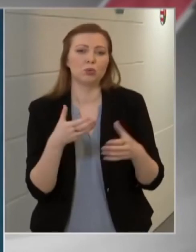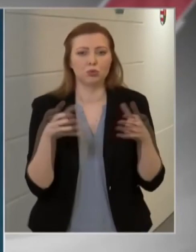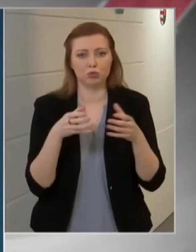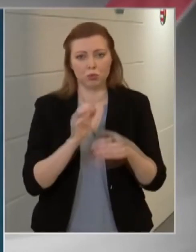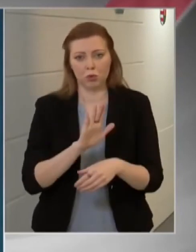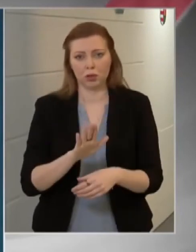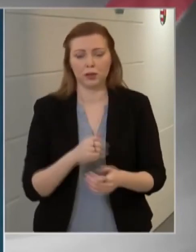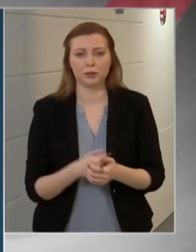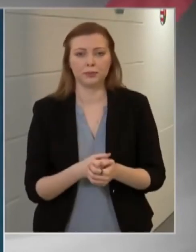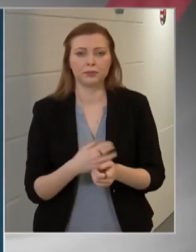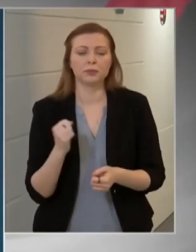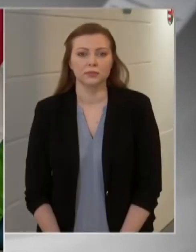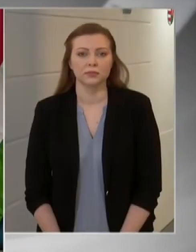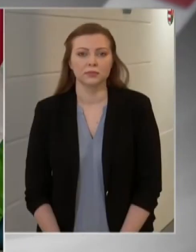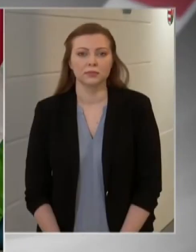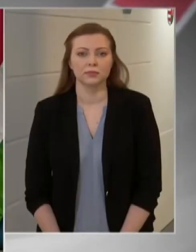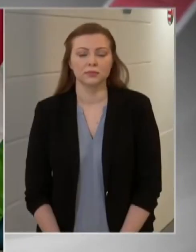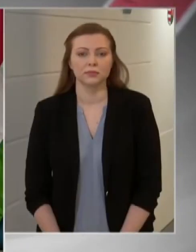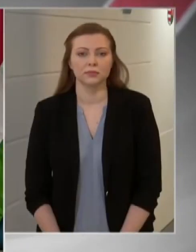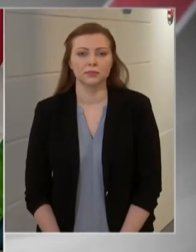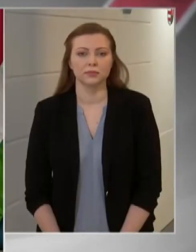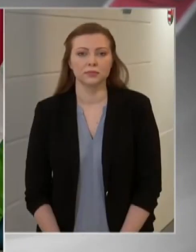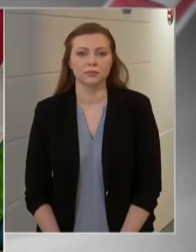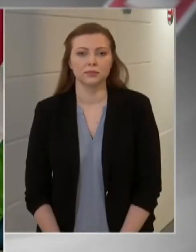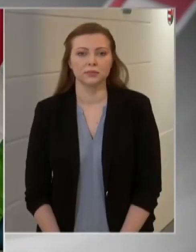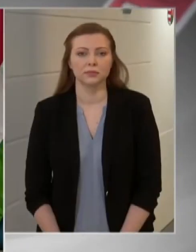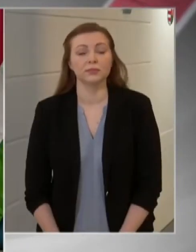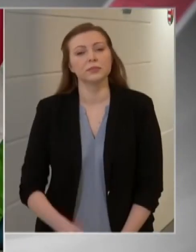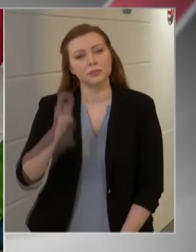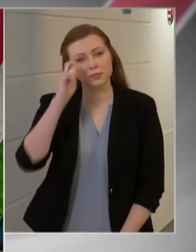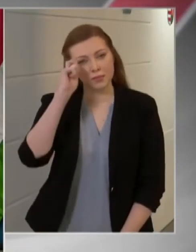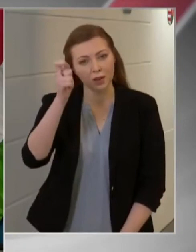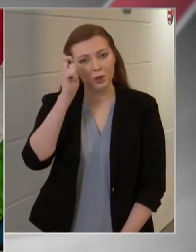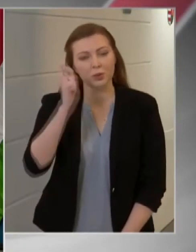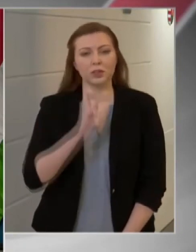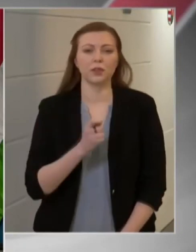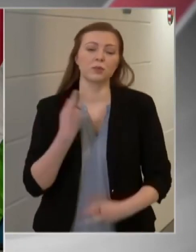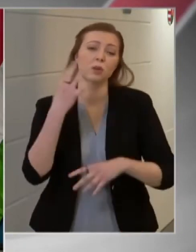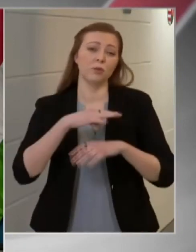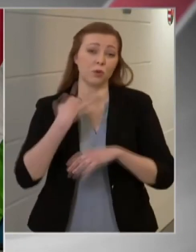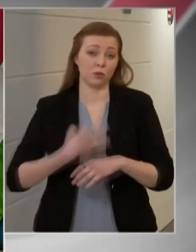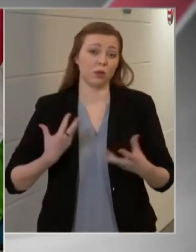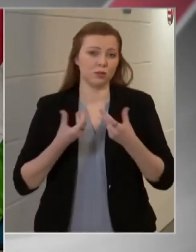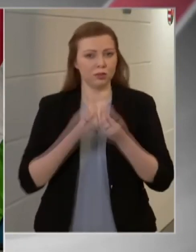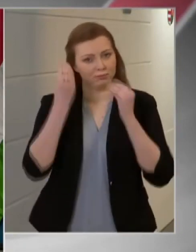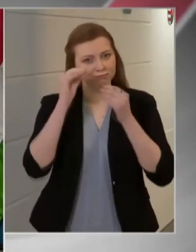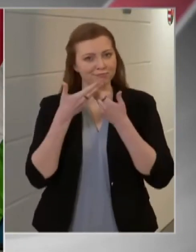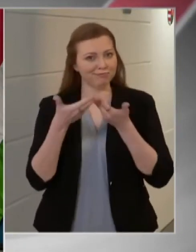dolgozó oltását teszi lehetővé. A közel két hét alatt eddig 21 ezer főt oltottak be Magyarországon.